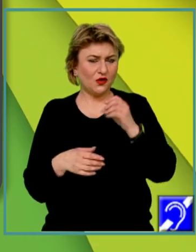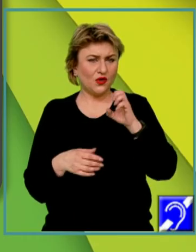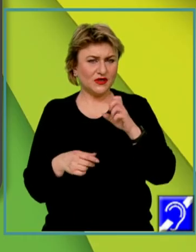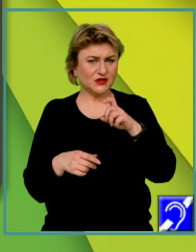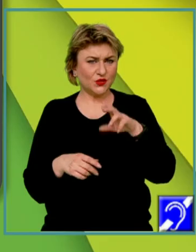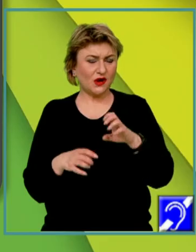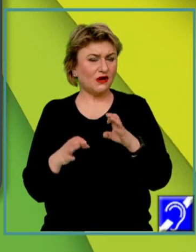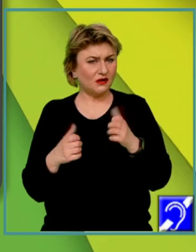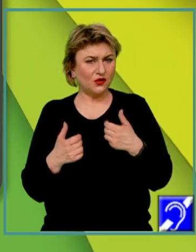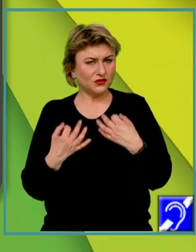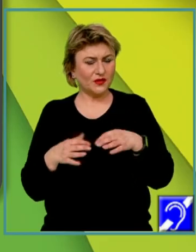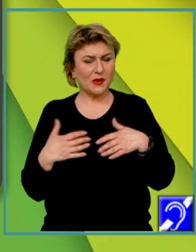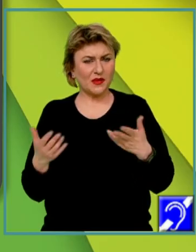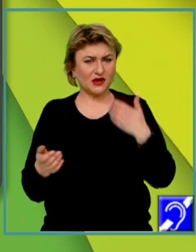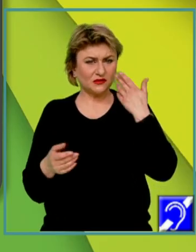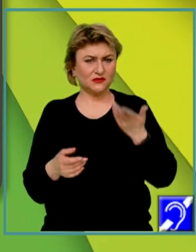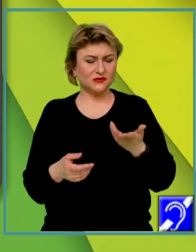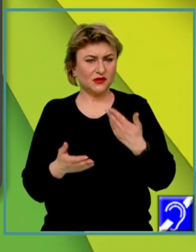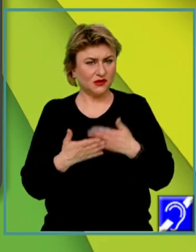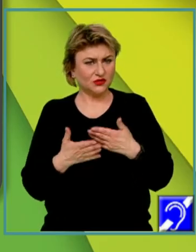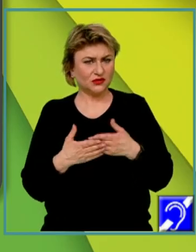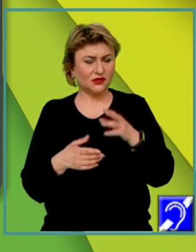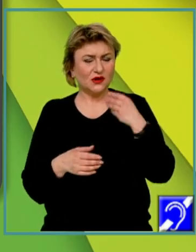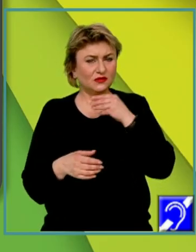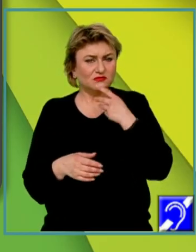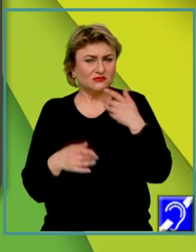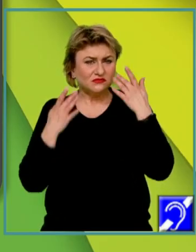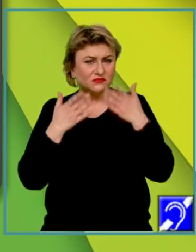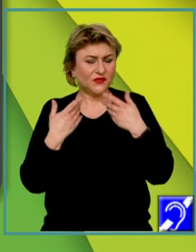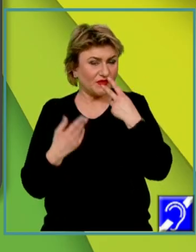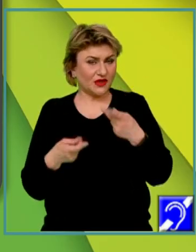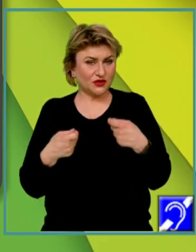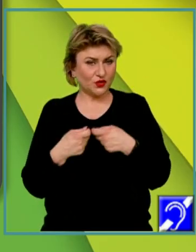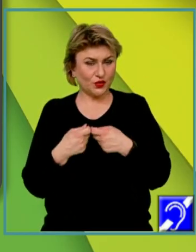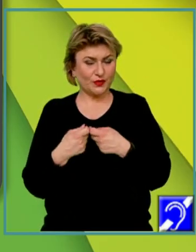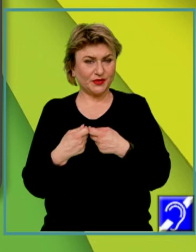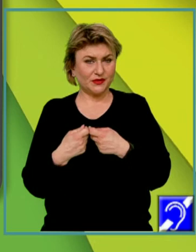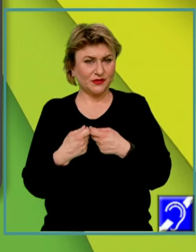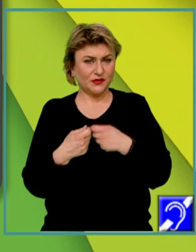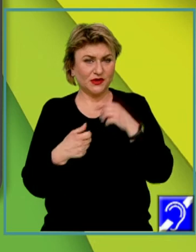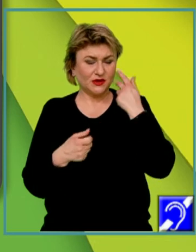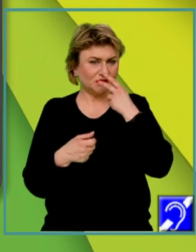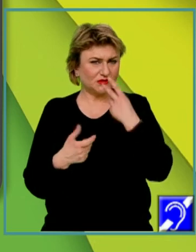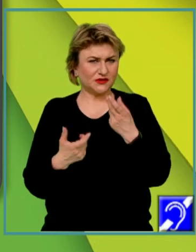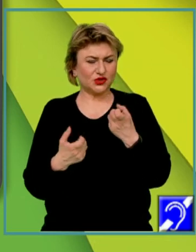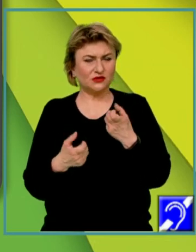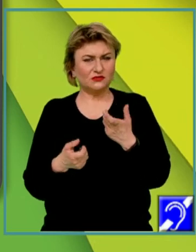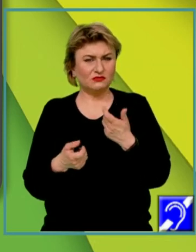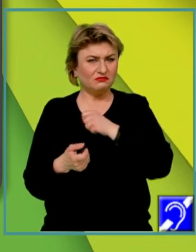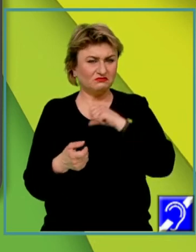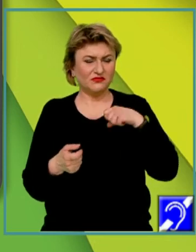va fi mai mare atunci când această recompensă vizează grupul. Dar când se orientează spre individ,